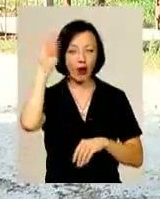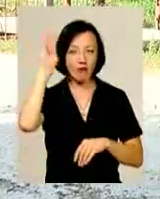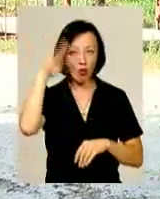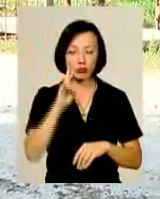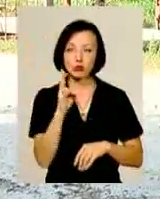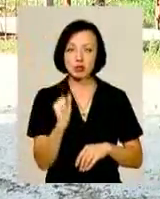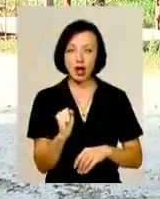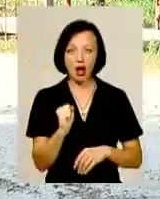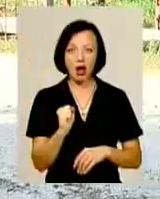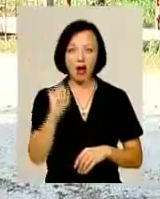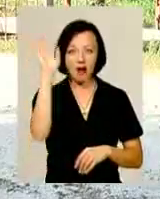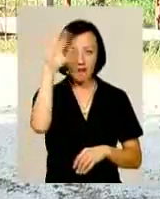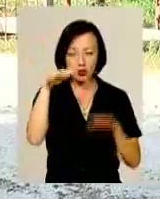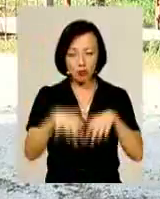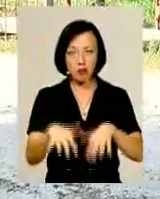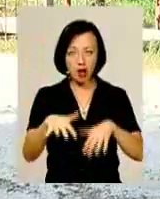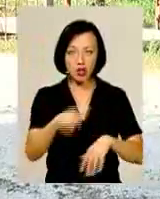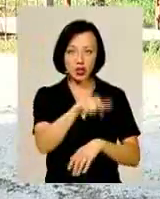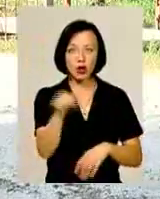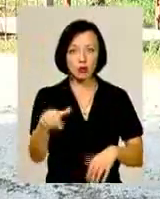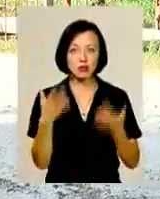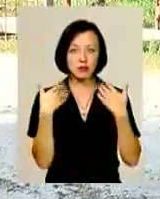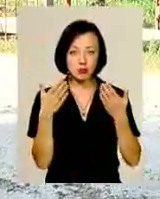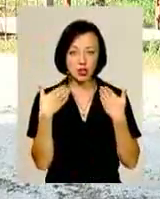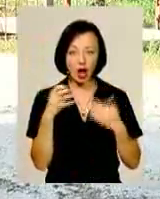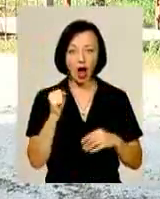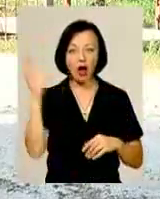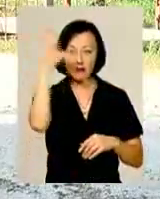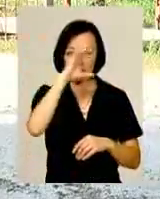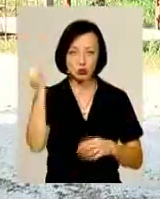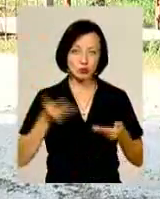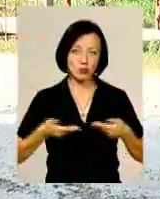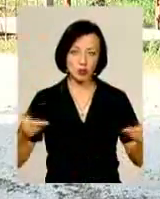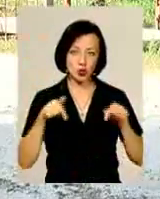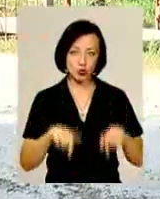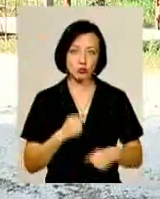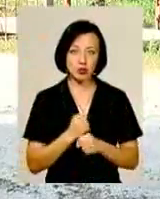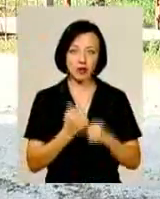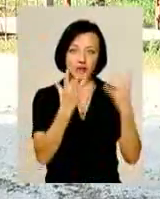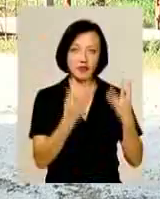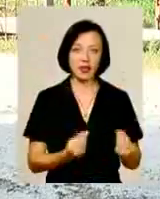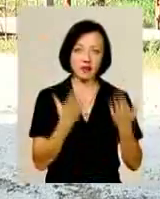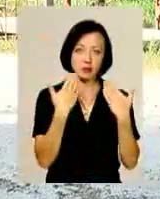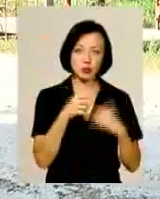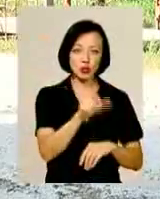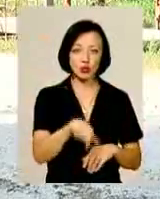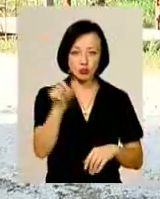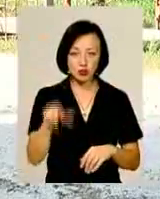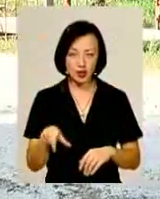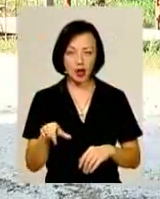на водопад, щоб люди мали віддихати, а вже вночі працювали ми тут. День віддихали люди,